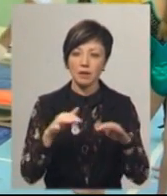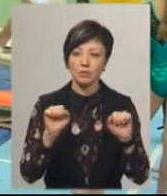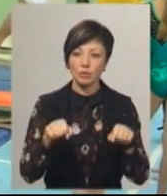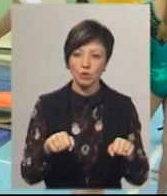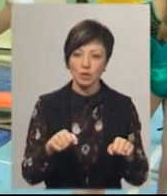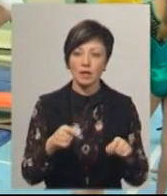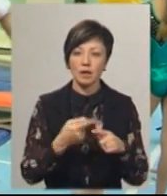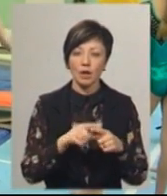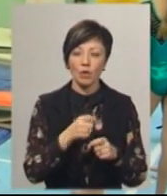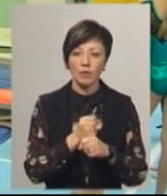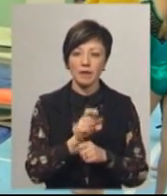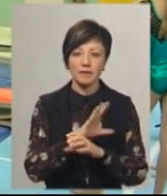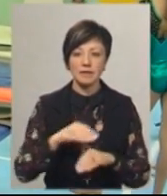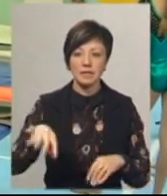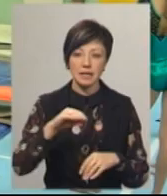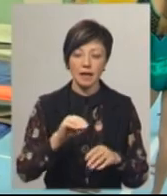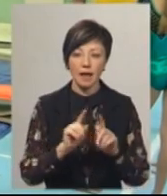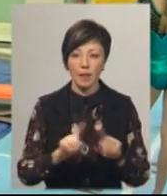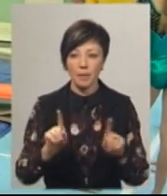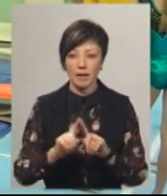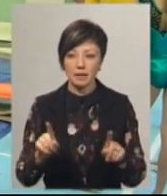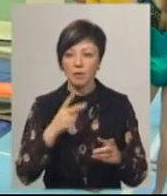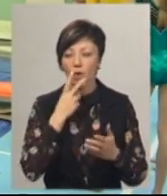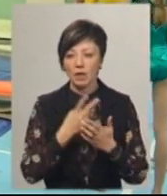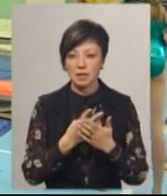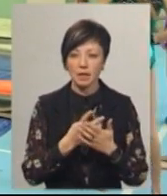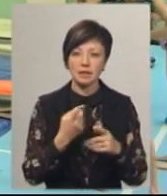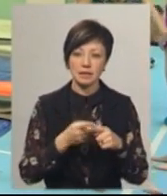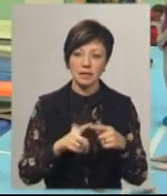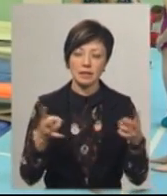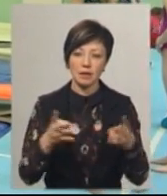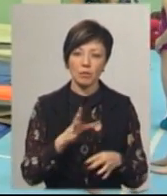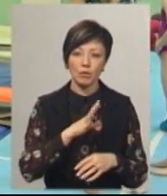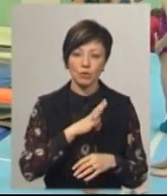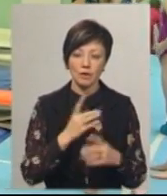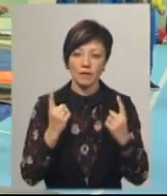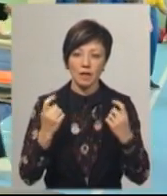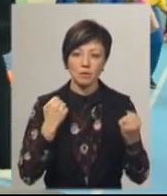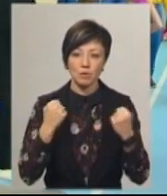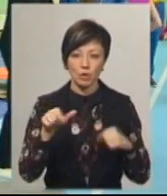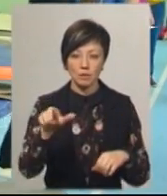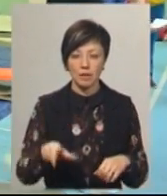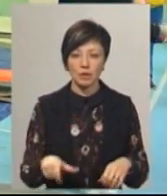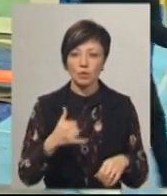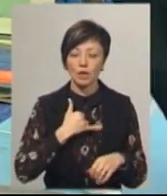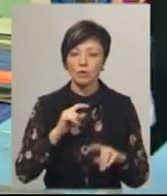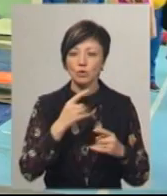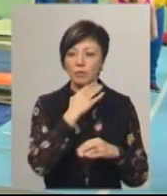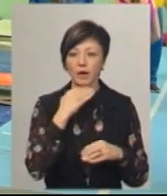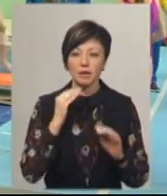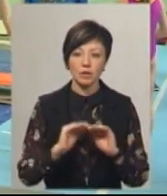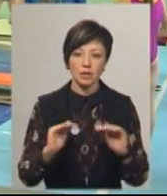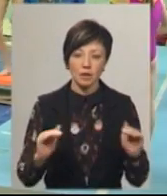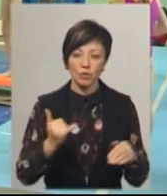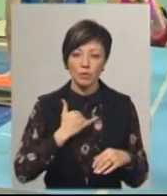на триваннях робити всі елементи, а вийти і показати їх. Це треба бути вже великим спортсменом. У нас дуже багато дітей, в